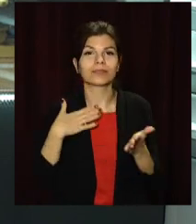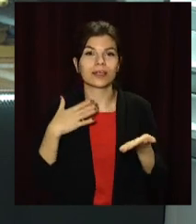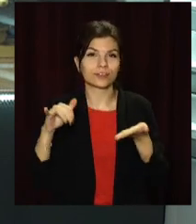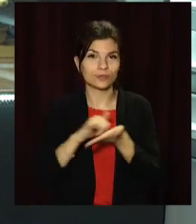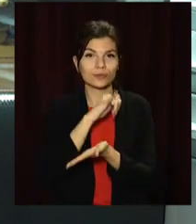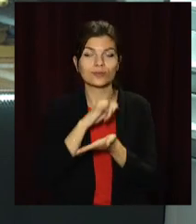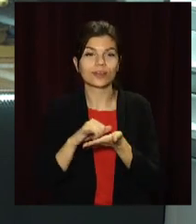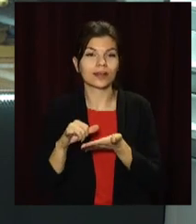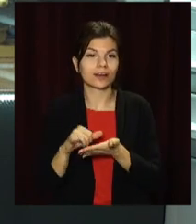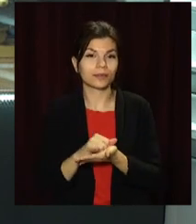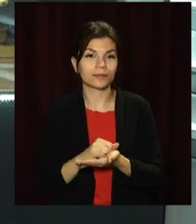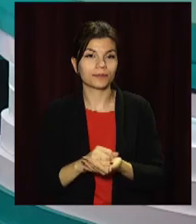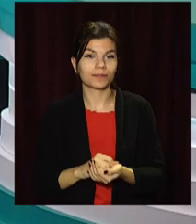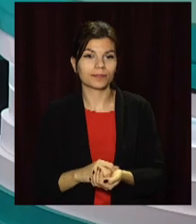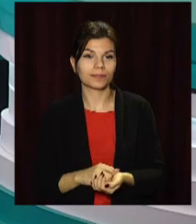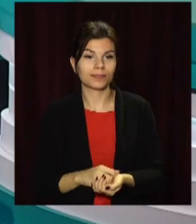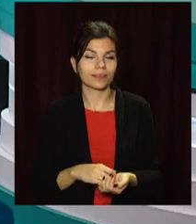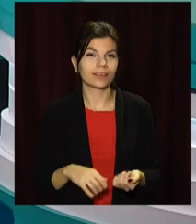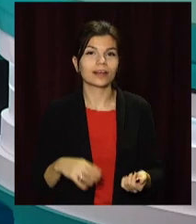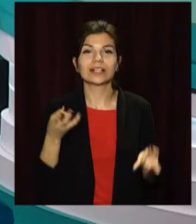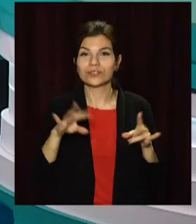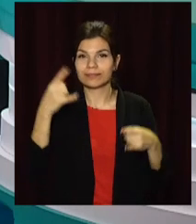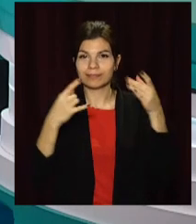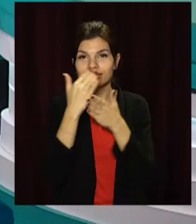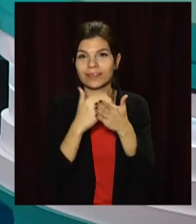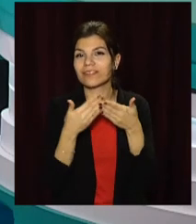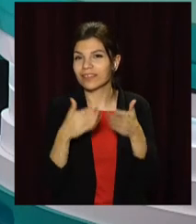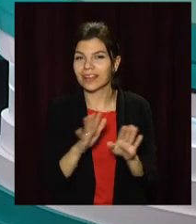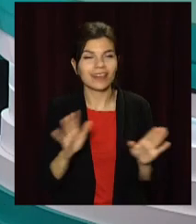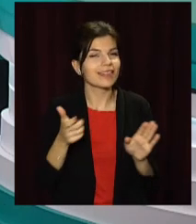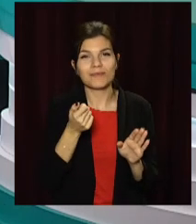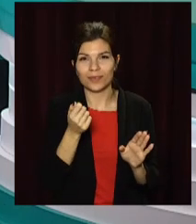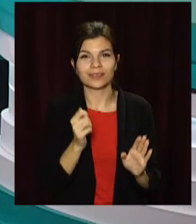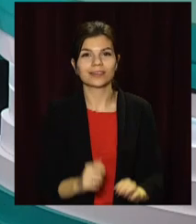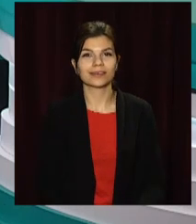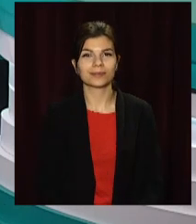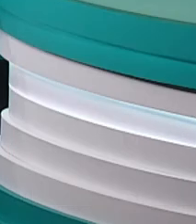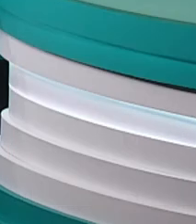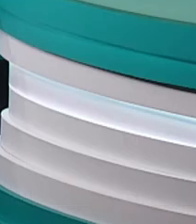мережах та на нашому ютуб-каналі. Залишайтеся з відкритим та не перемикайте.